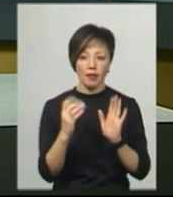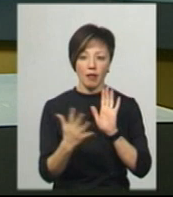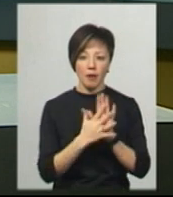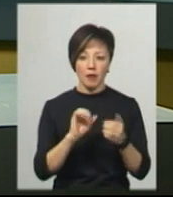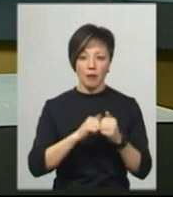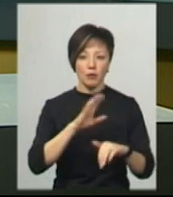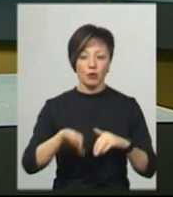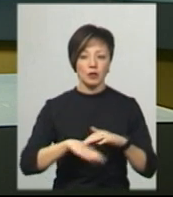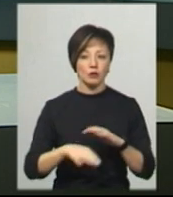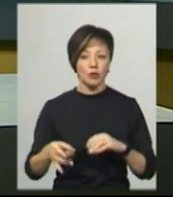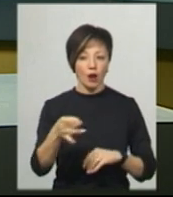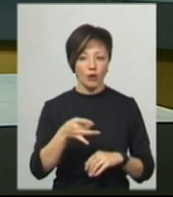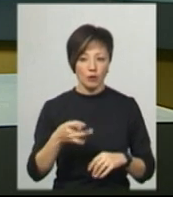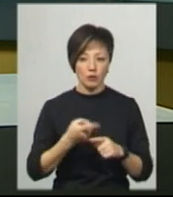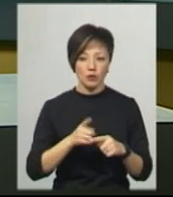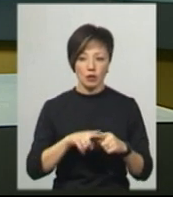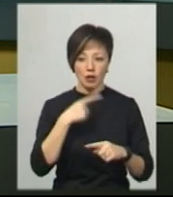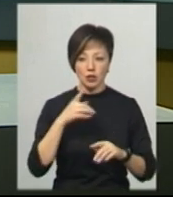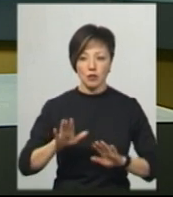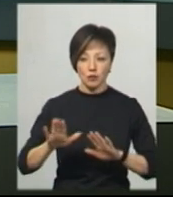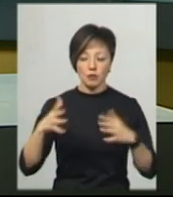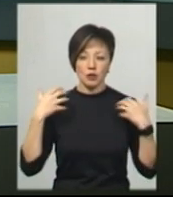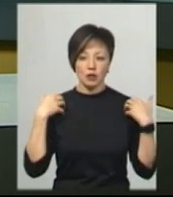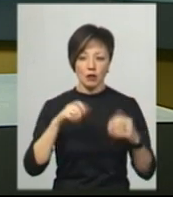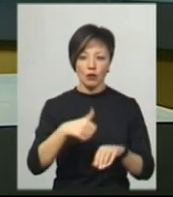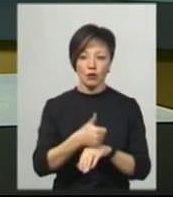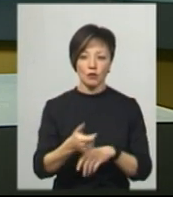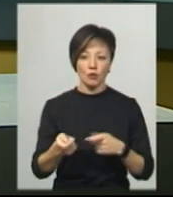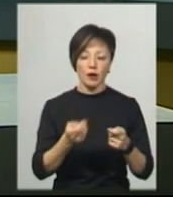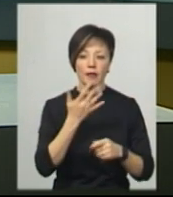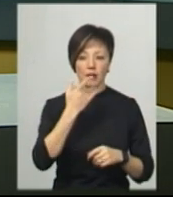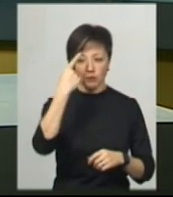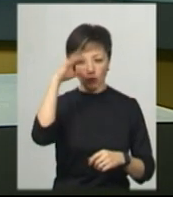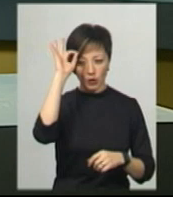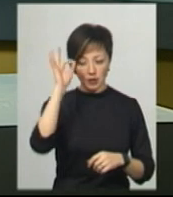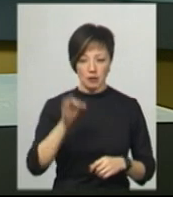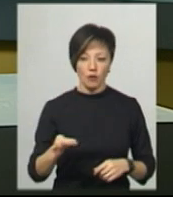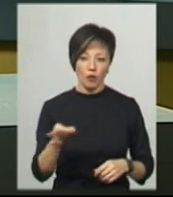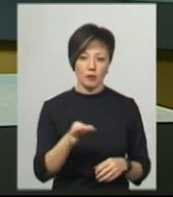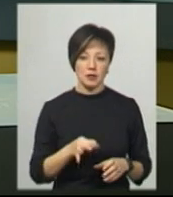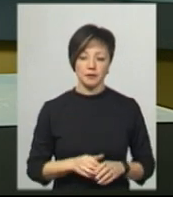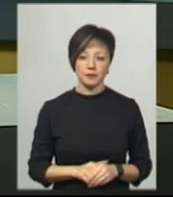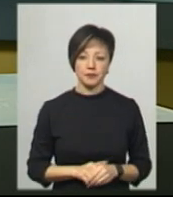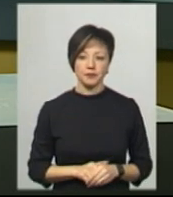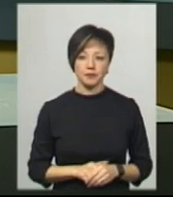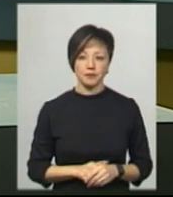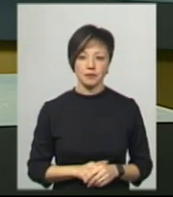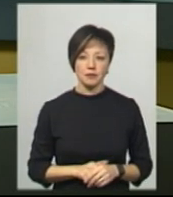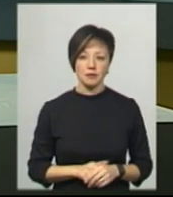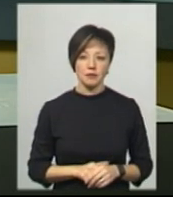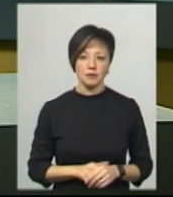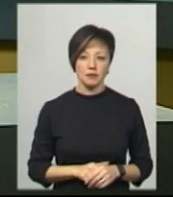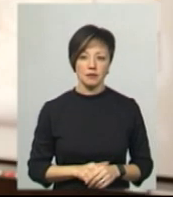'янець-Подільському районі. Про це каже заступник начальника головного управління Нацполіції Хмельницької області Андрій Чайковський.